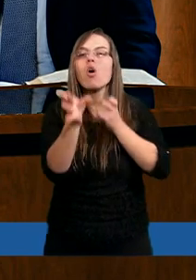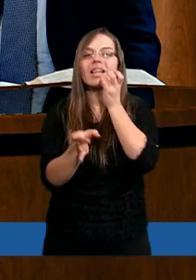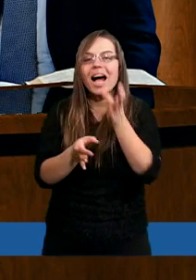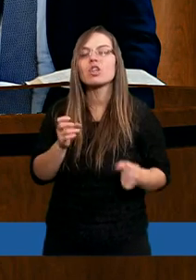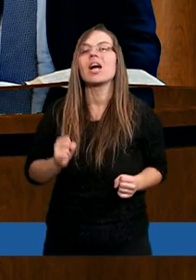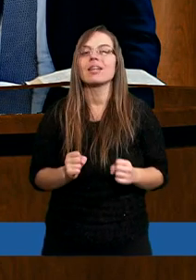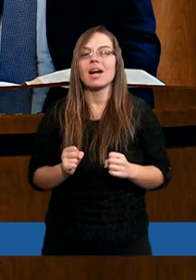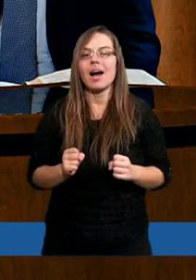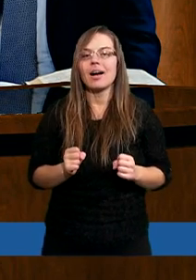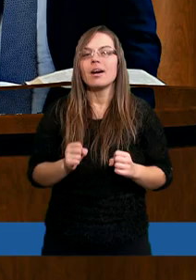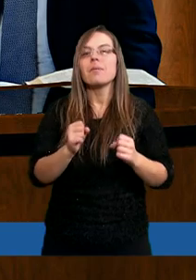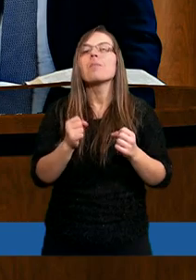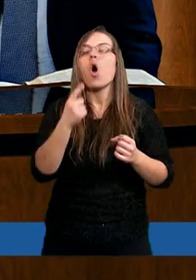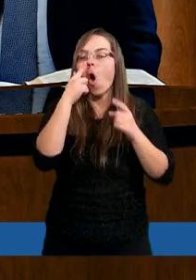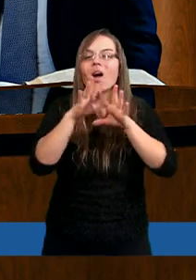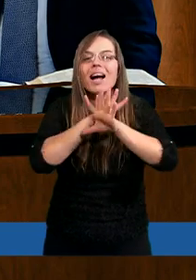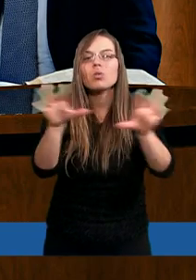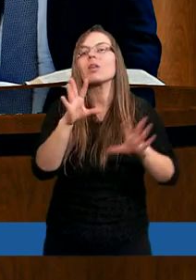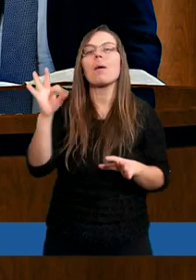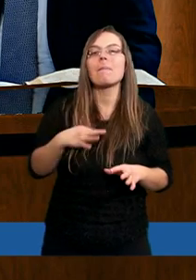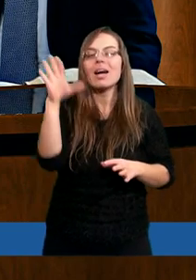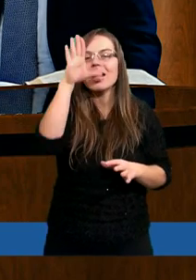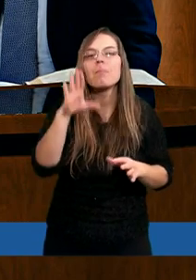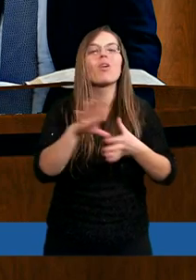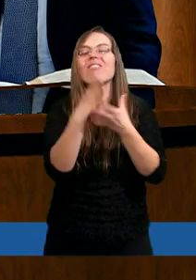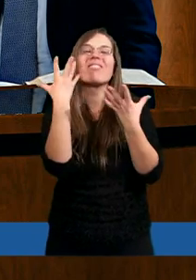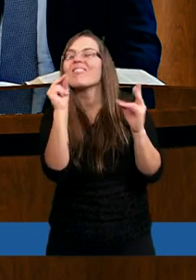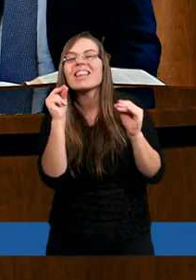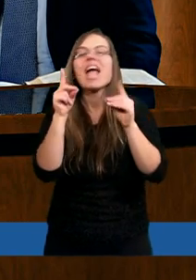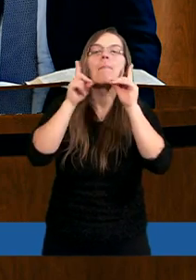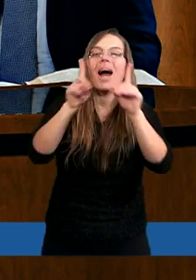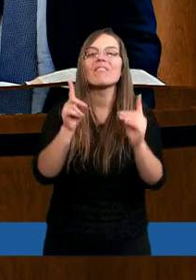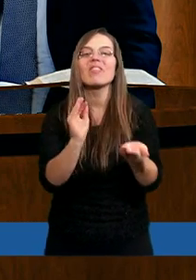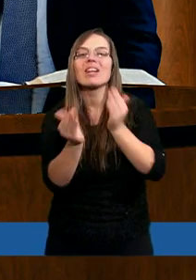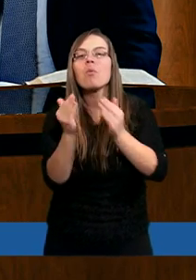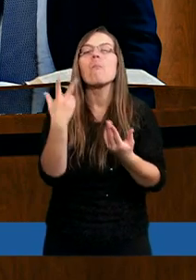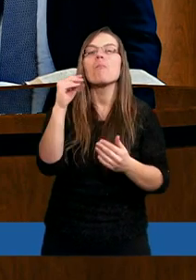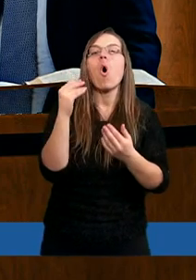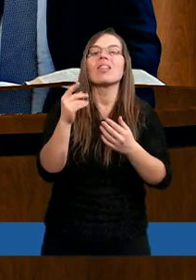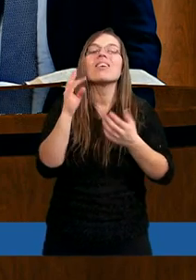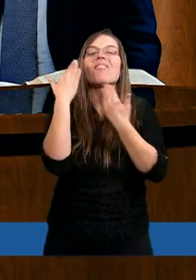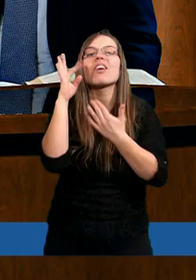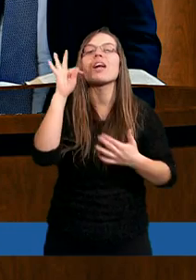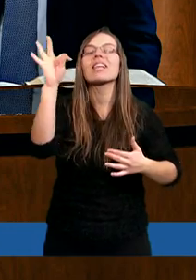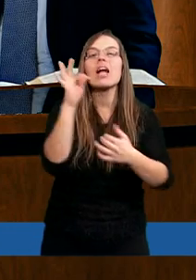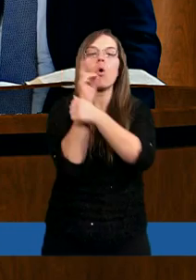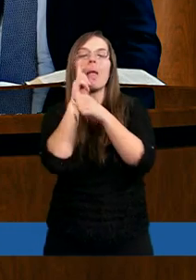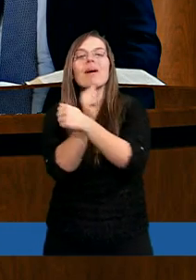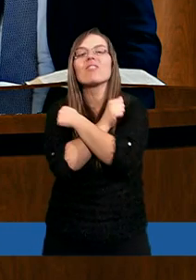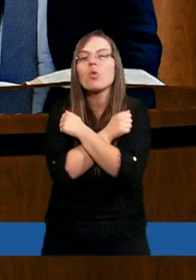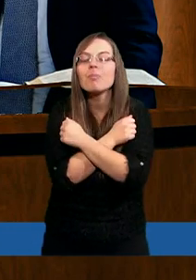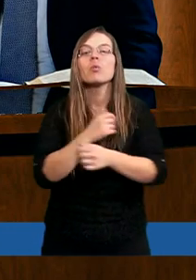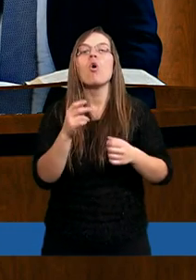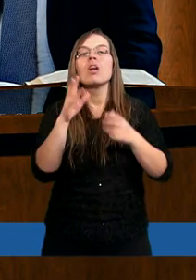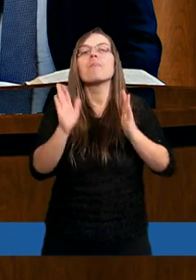oskarżenia pokazujące Pana Boga w jakiś nieprawdziwy sposób, podważające Jego miłość czy